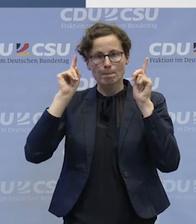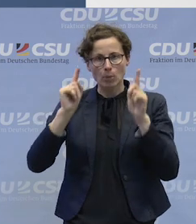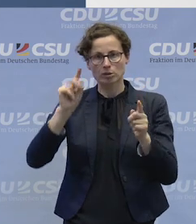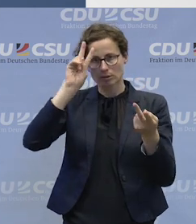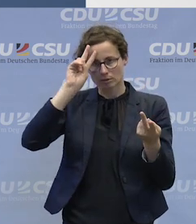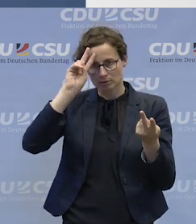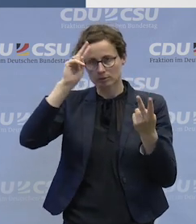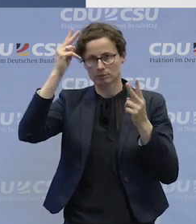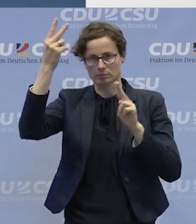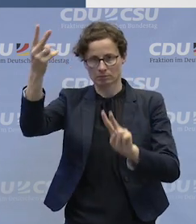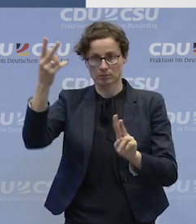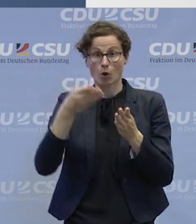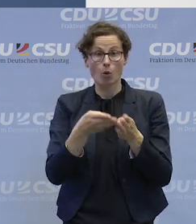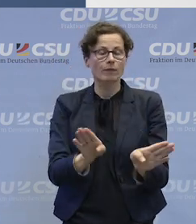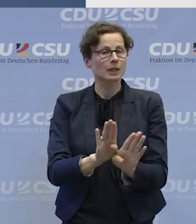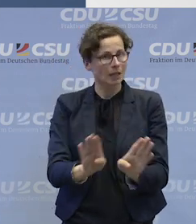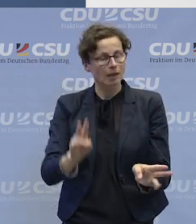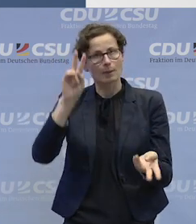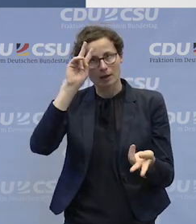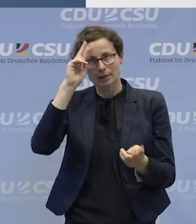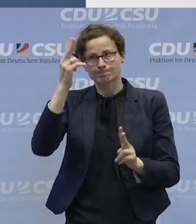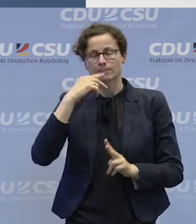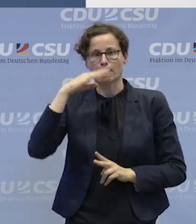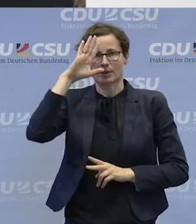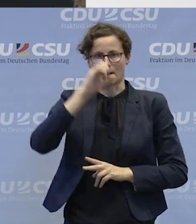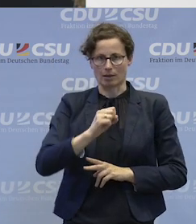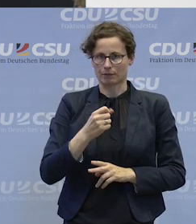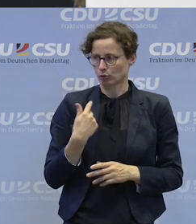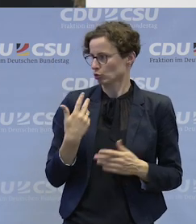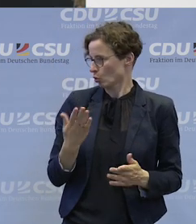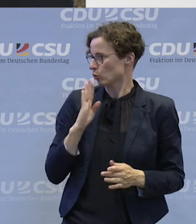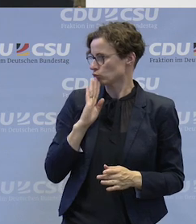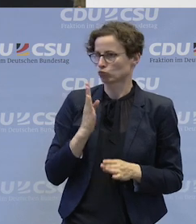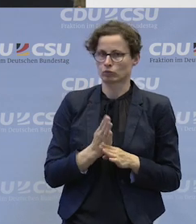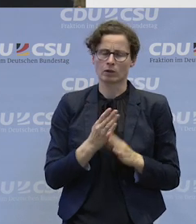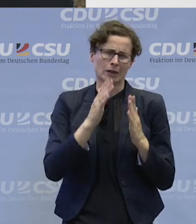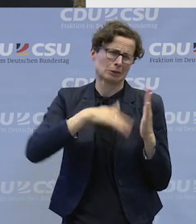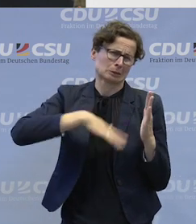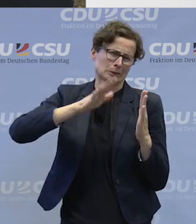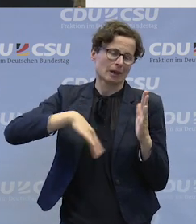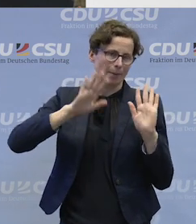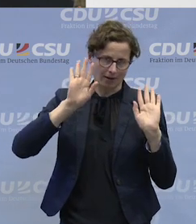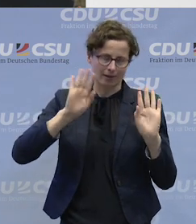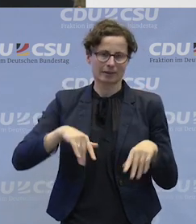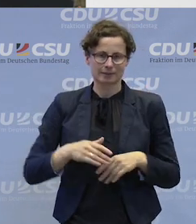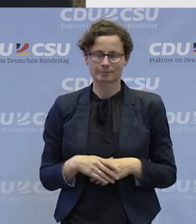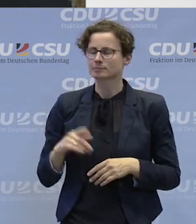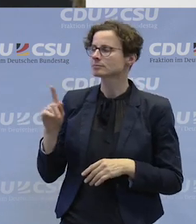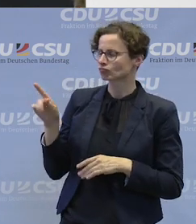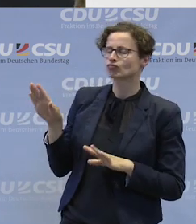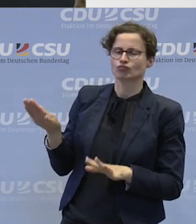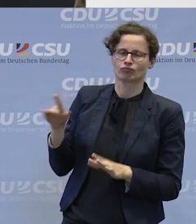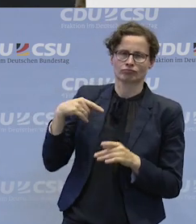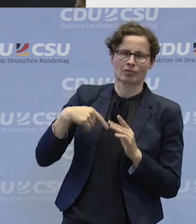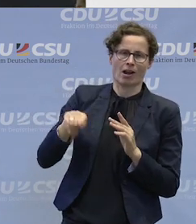Punkt. An der Stelle möchte ich dann auch jetzt enden, weil es sonst zu lang wird. Ich habe hier noch ein bisschen mehr aufgeschrieben. Sie werden wahrscheinlich noch Gelegenheit